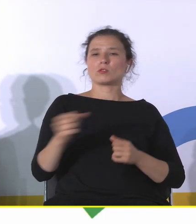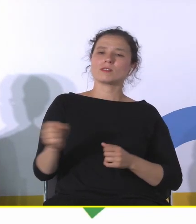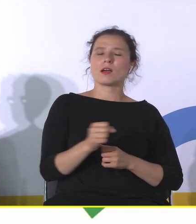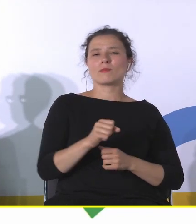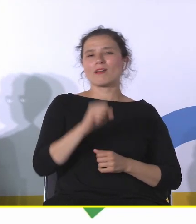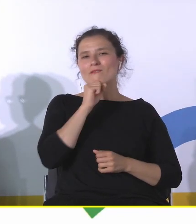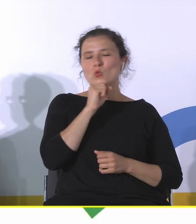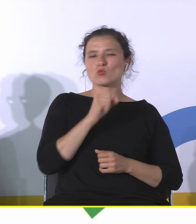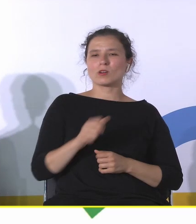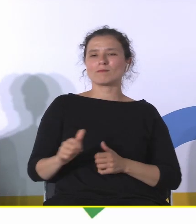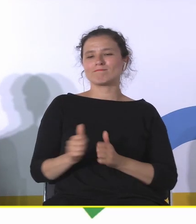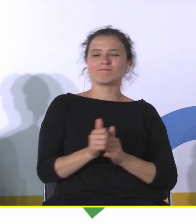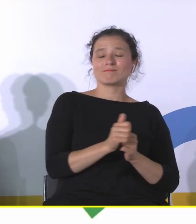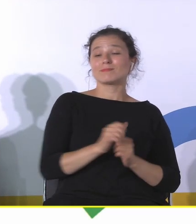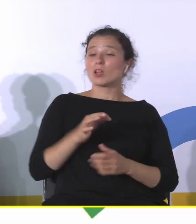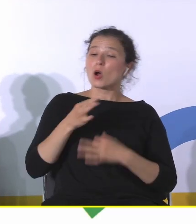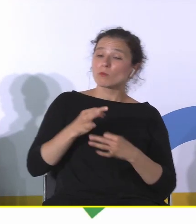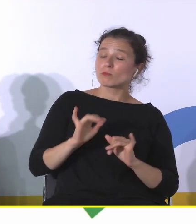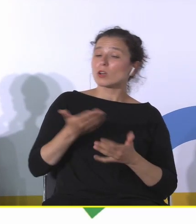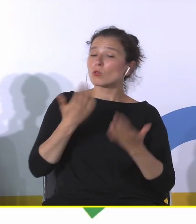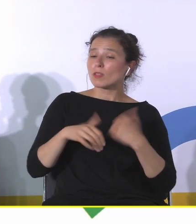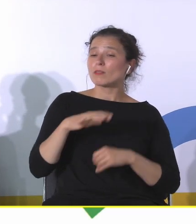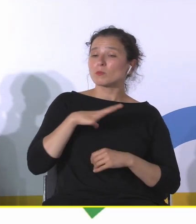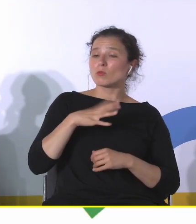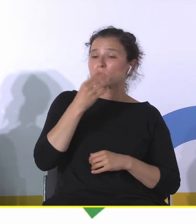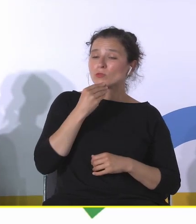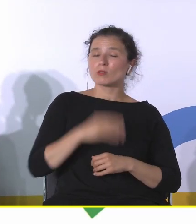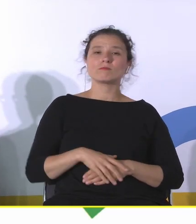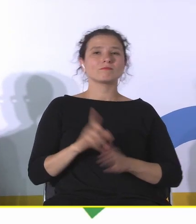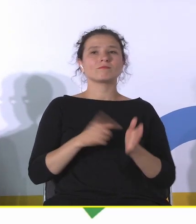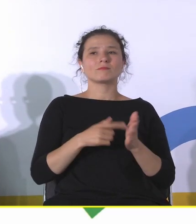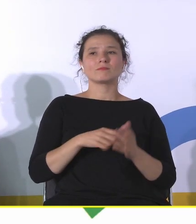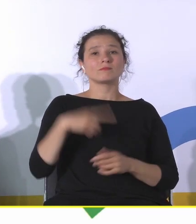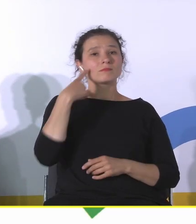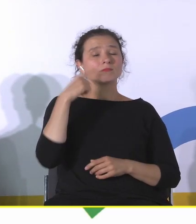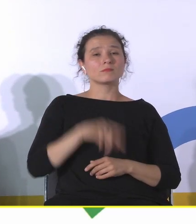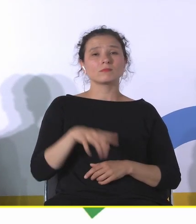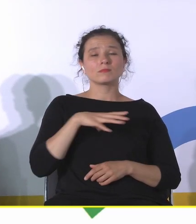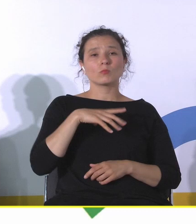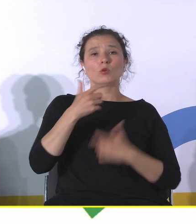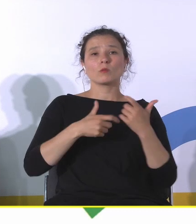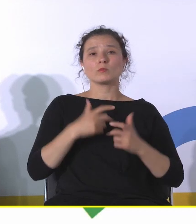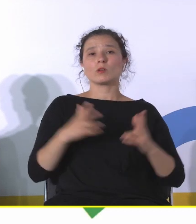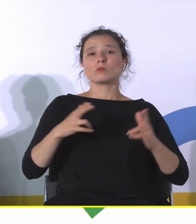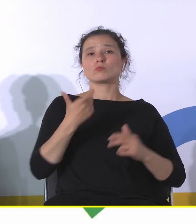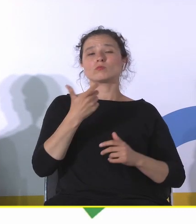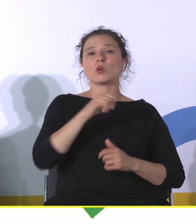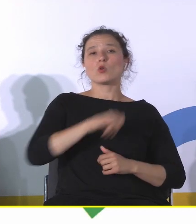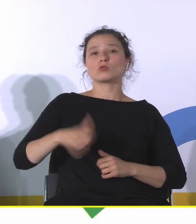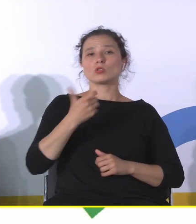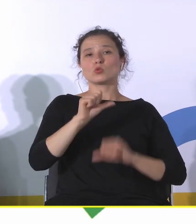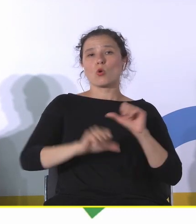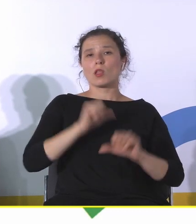porozmawiać, jak to kiedyś wyglądało. Często zauważyłem taką, kiedyś robiliśmy na stulecie wystawę na